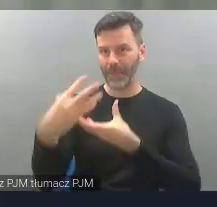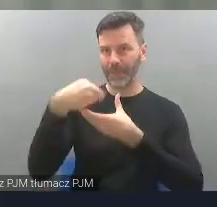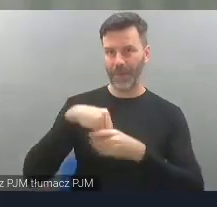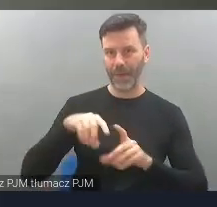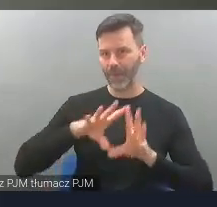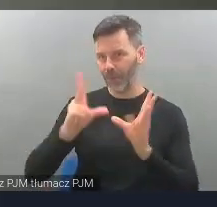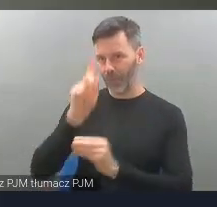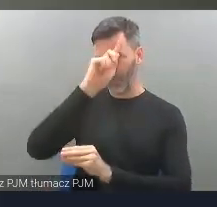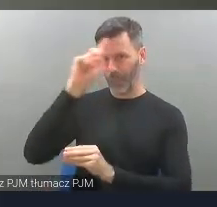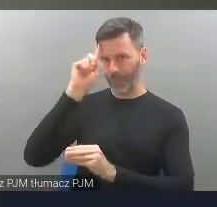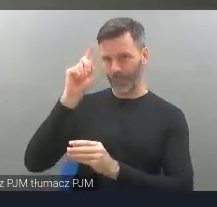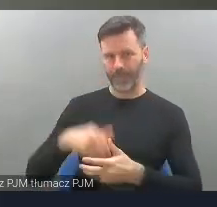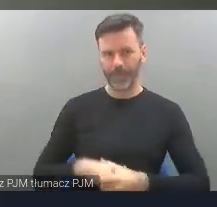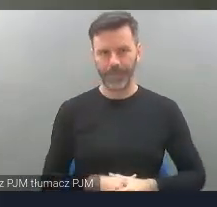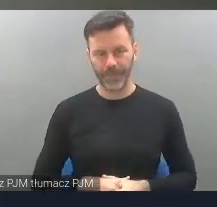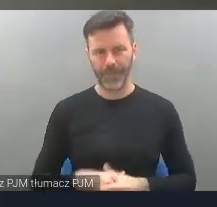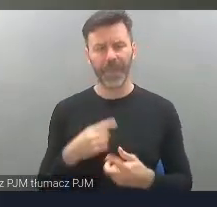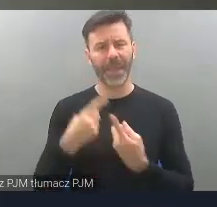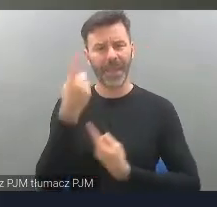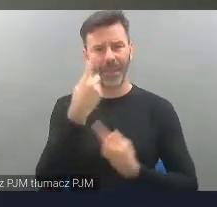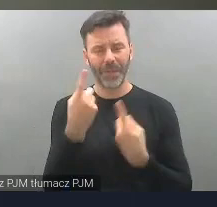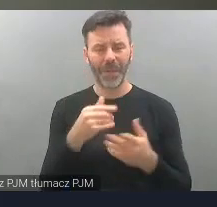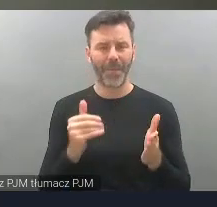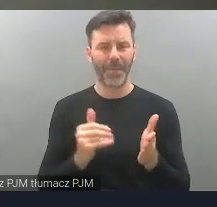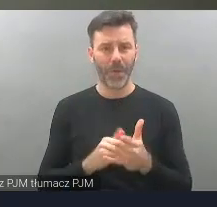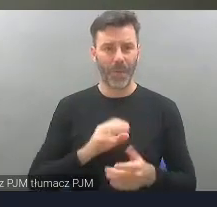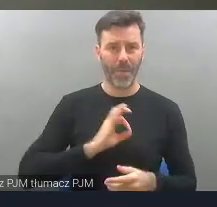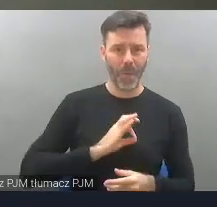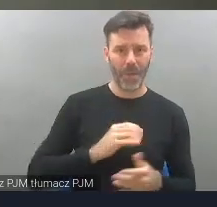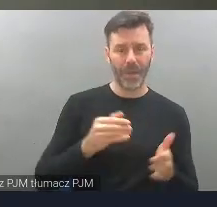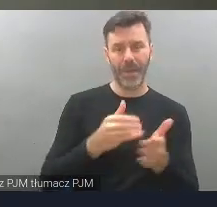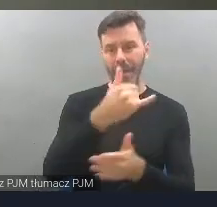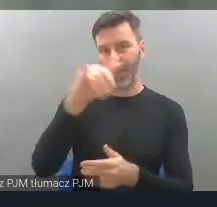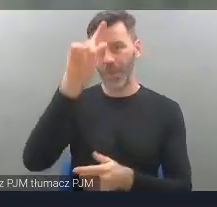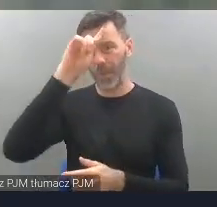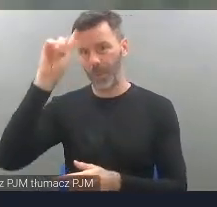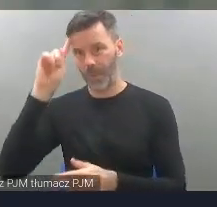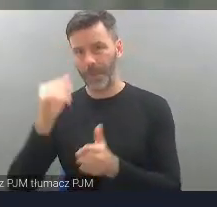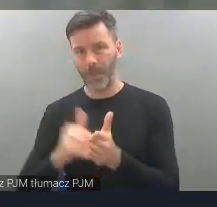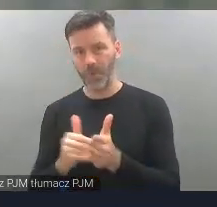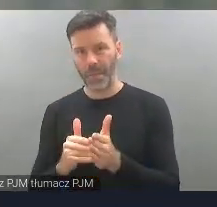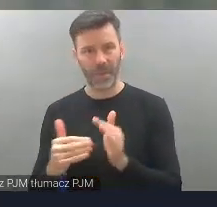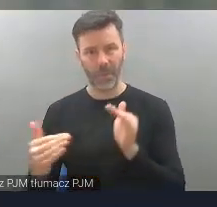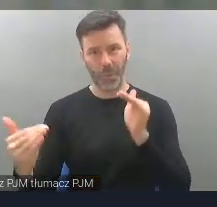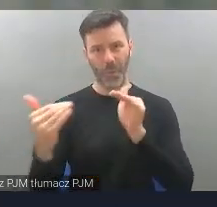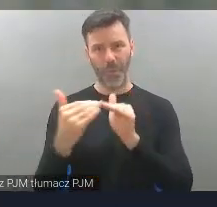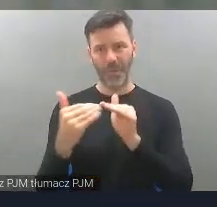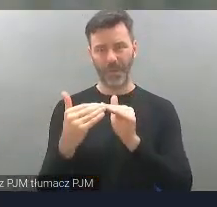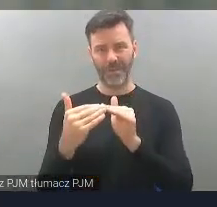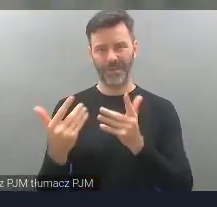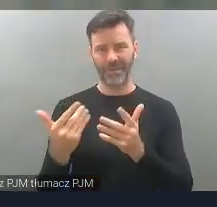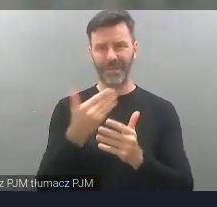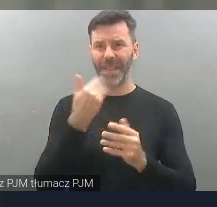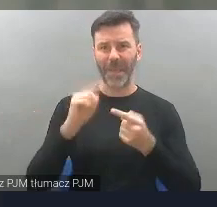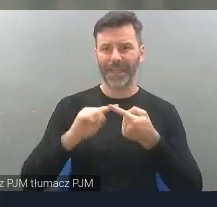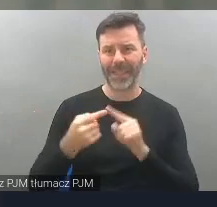potrzebują. Myślę, że nasze potrzeby są takie same jak wszystkich innych ludzi i nie ma sensu